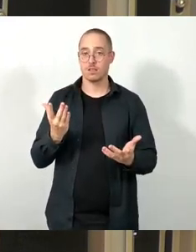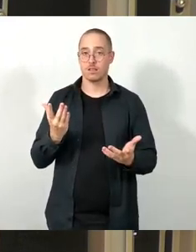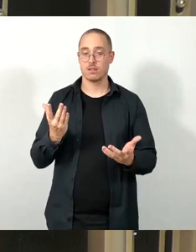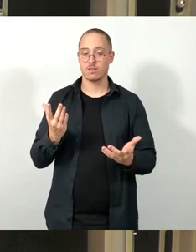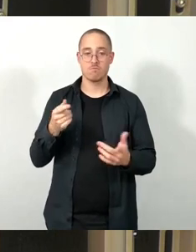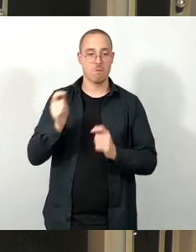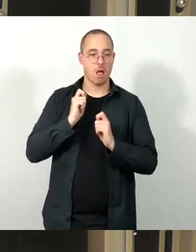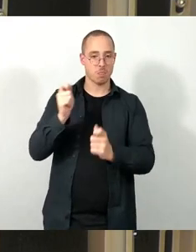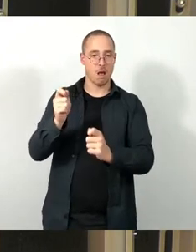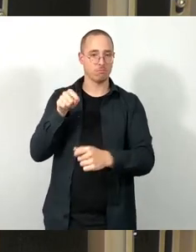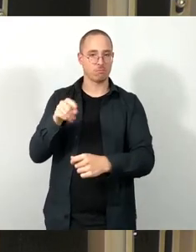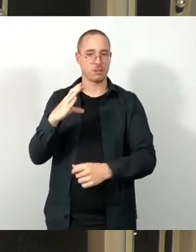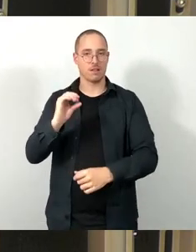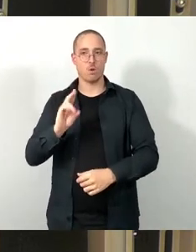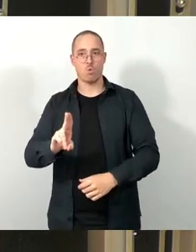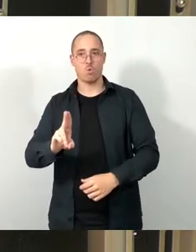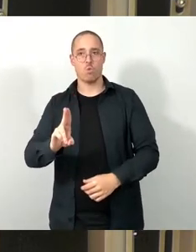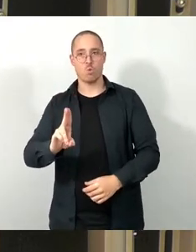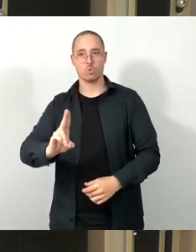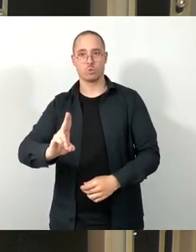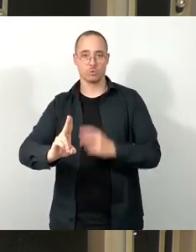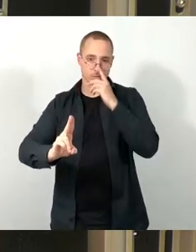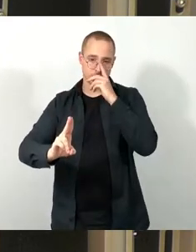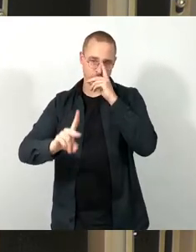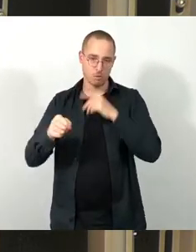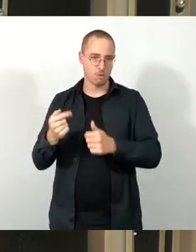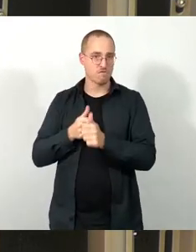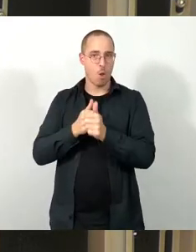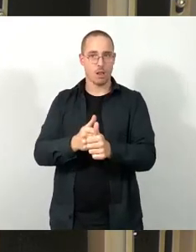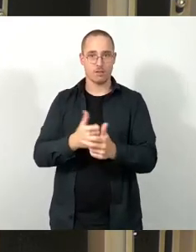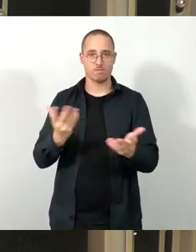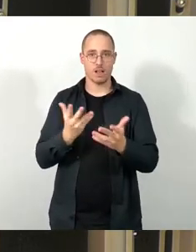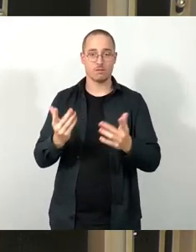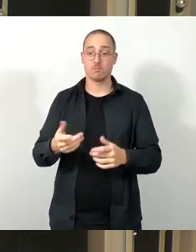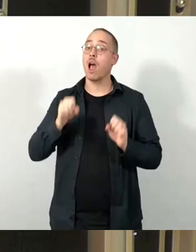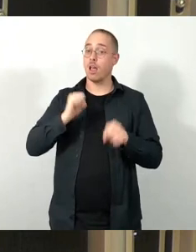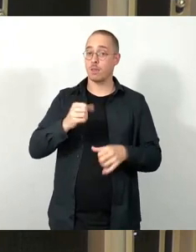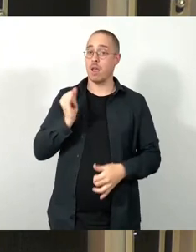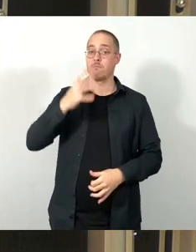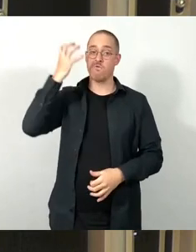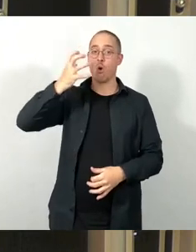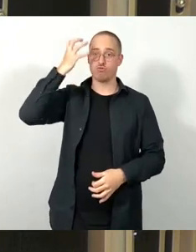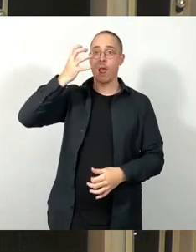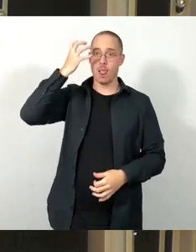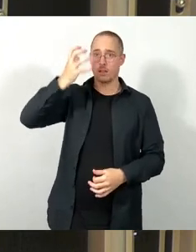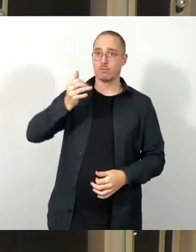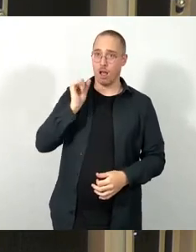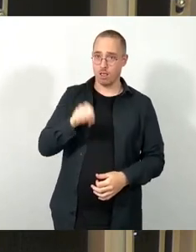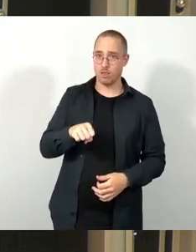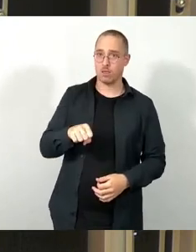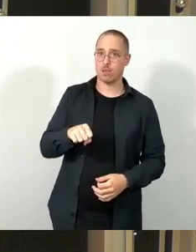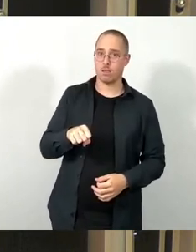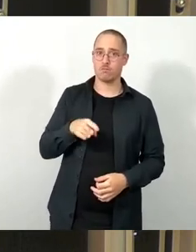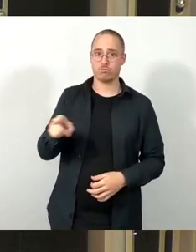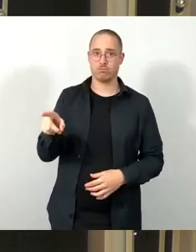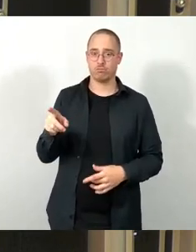der CDU dahingehend folgen, dass auch wir uns vorstellen können, dass dann diese Zuwendungen an